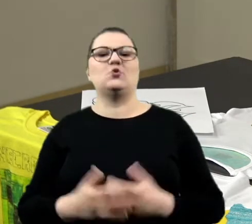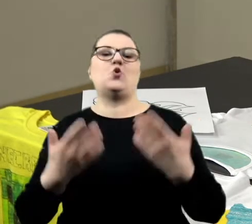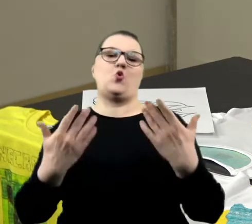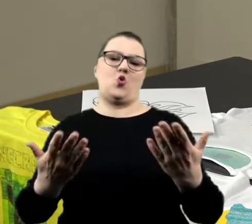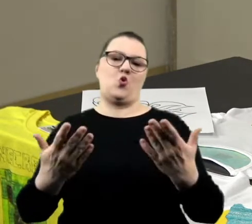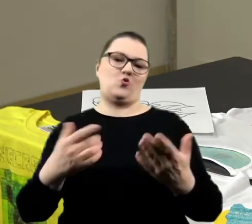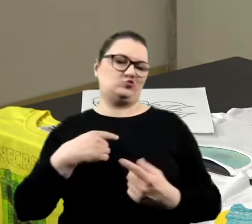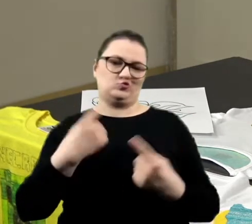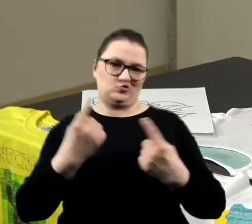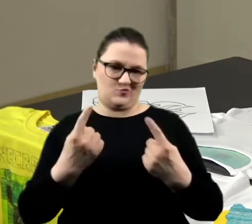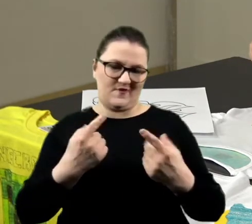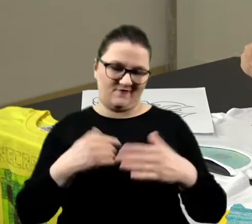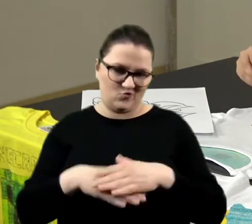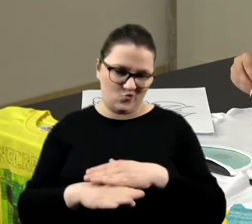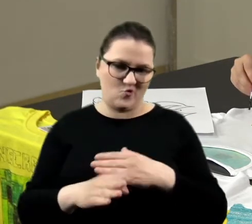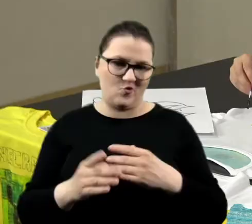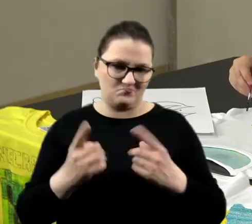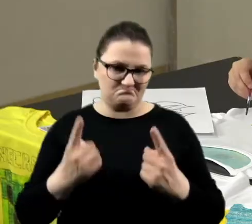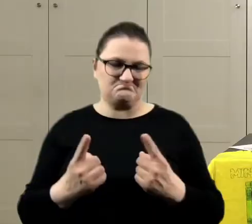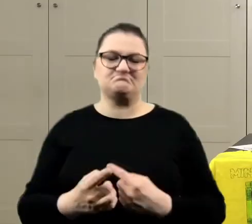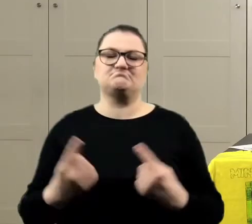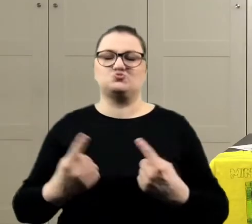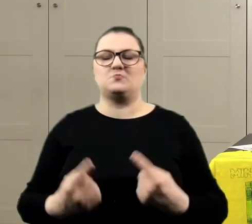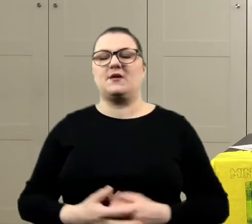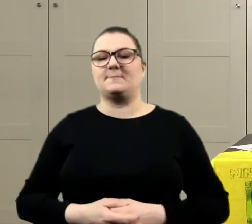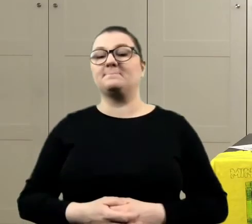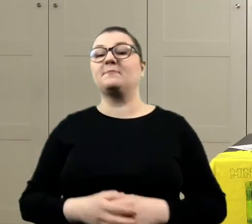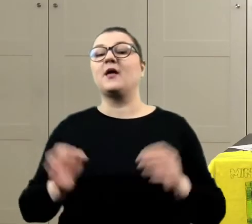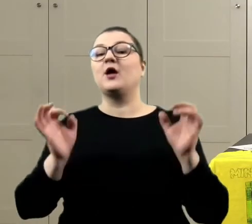no i super wyszło. No dobrze.